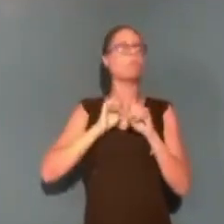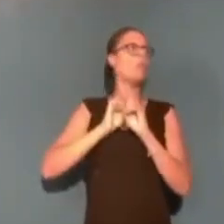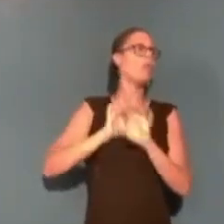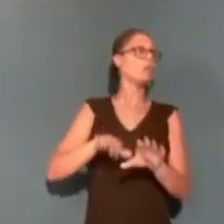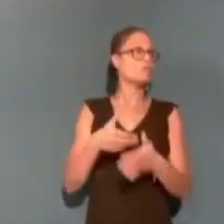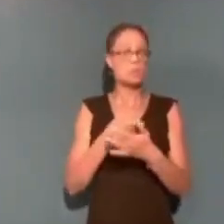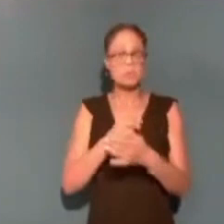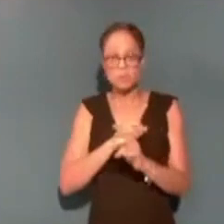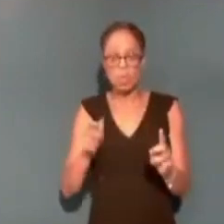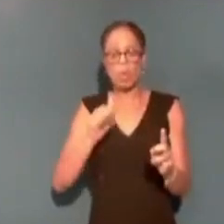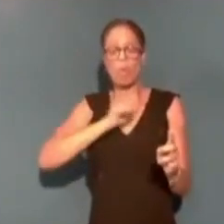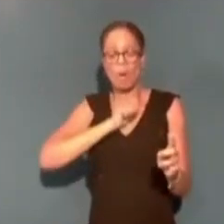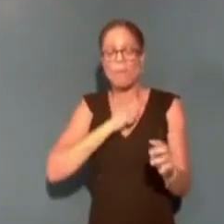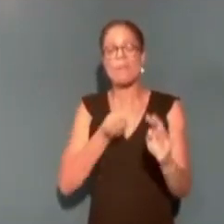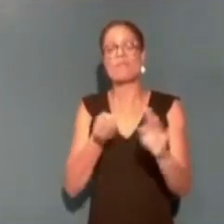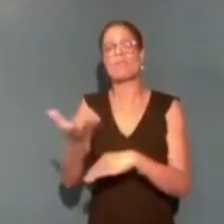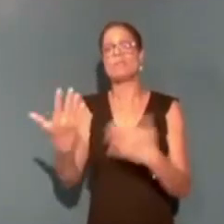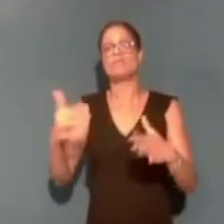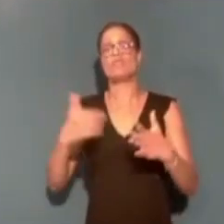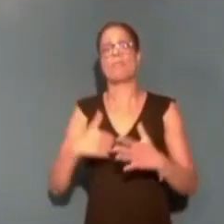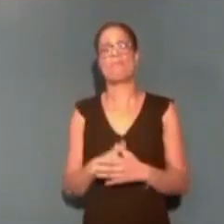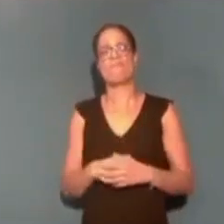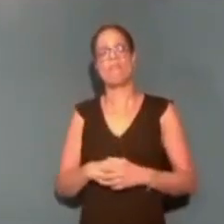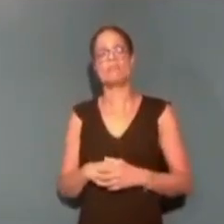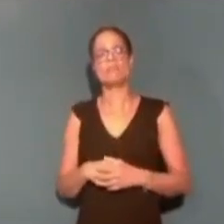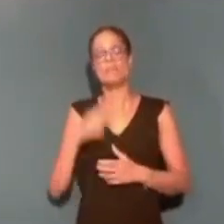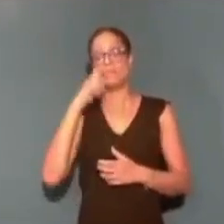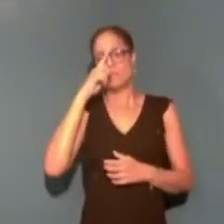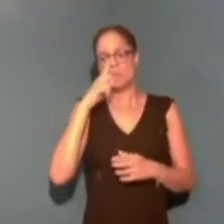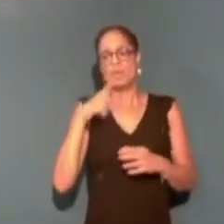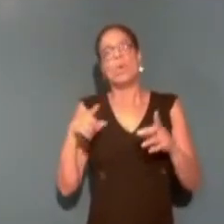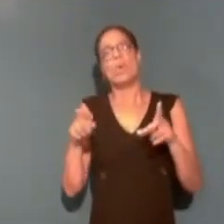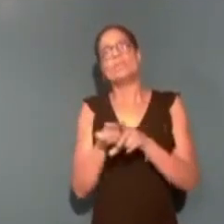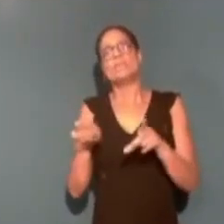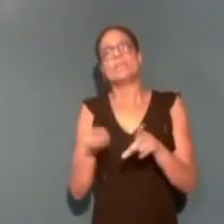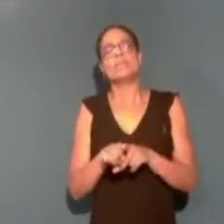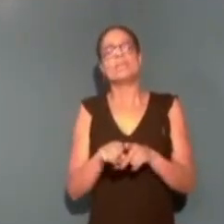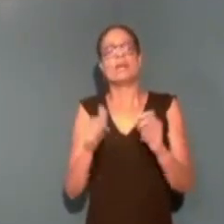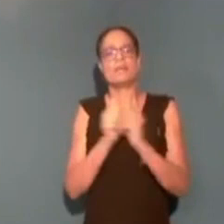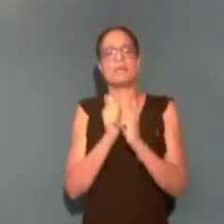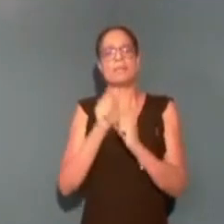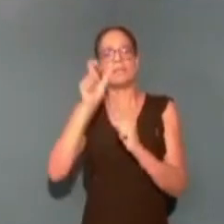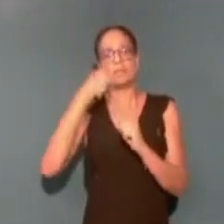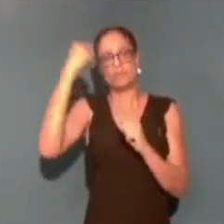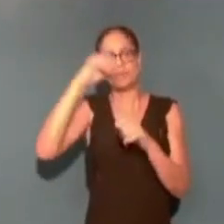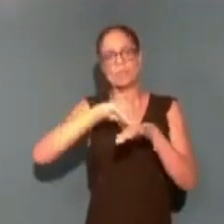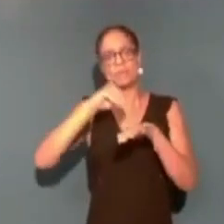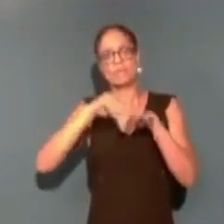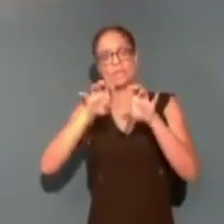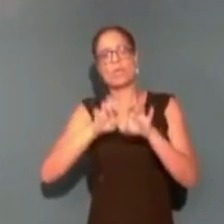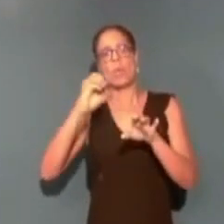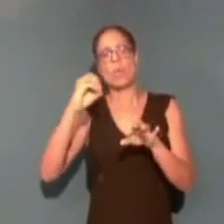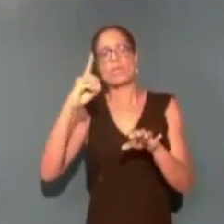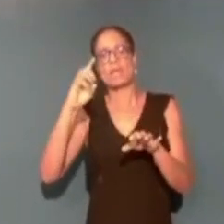là. J'ai porté cette information dans la commission, et même, je pense, le contrôle du président du conseil d'administration de l'ODE,